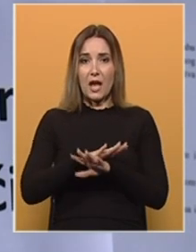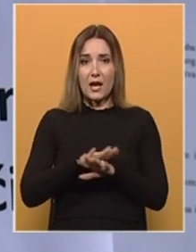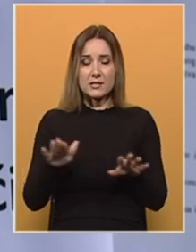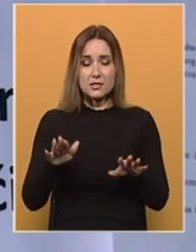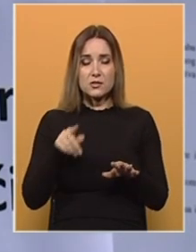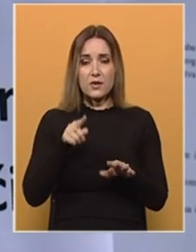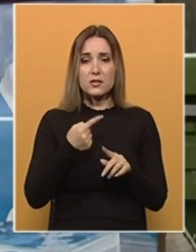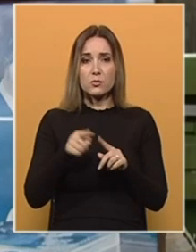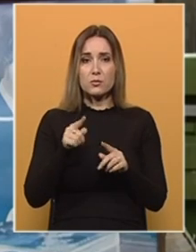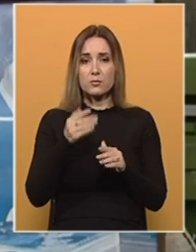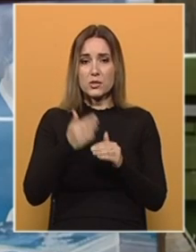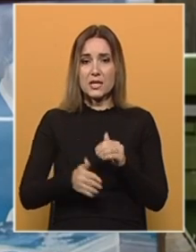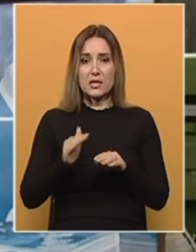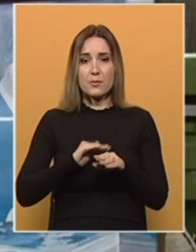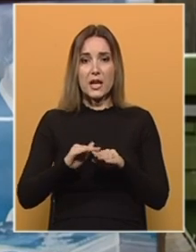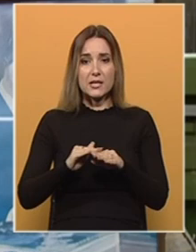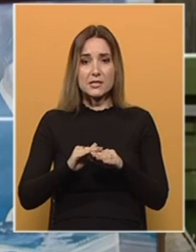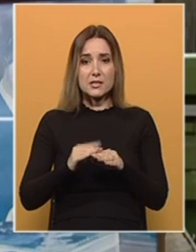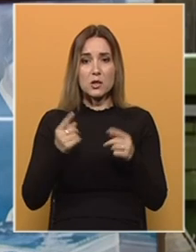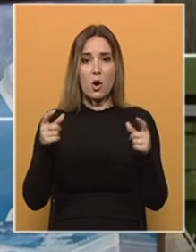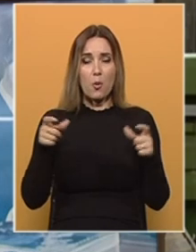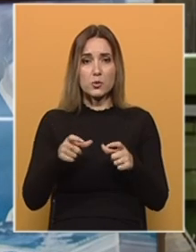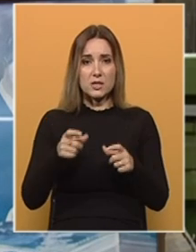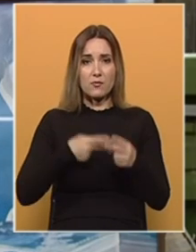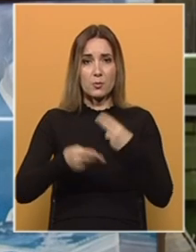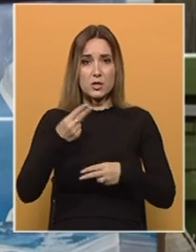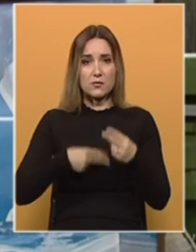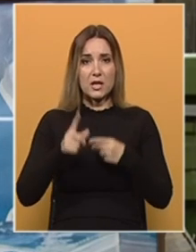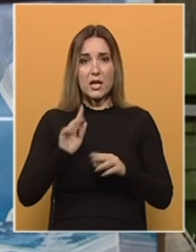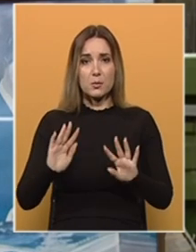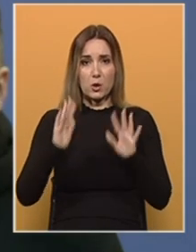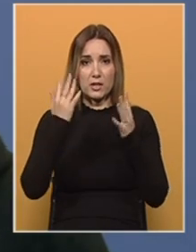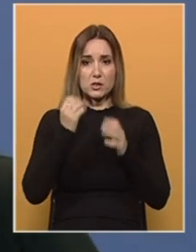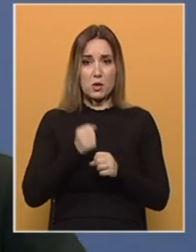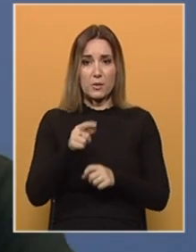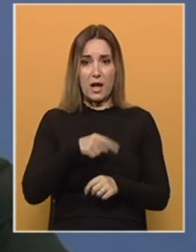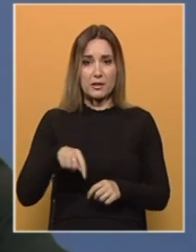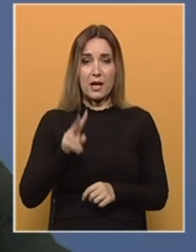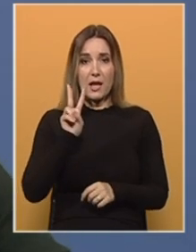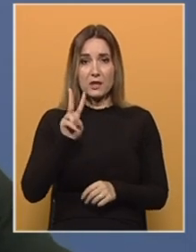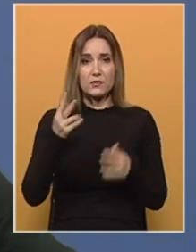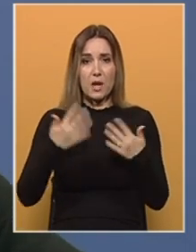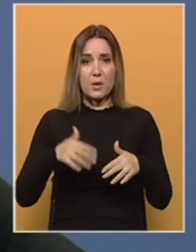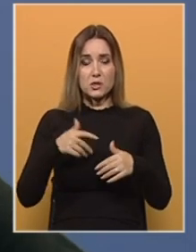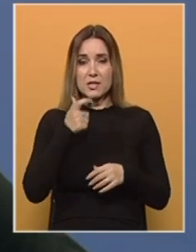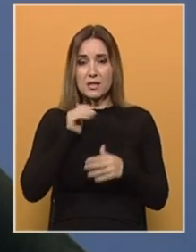kulminiralo posljednjih mjeseci obustavom proizvodnje i protestom radnika. Dvije mašine stare preko 20 godina su plaće